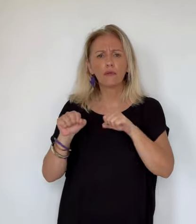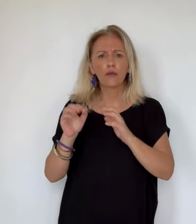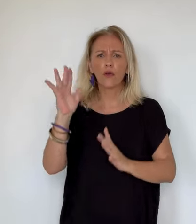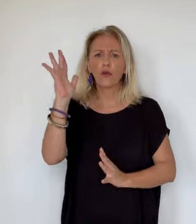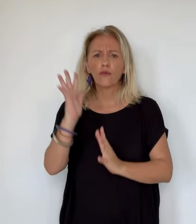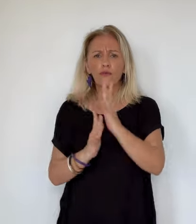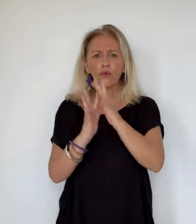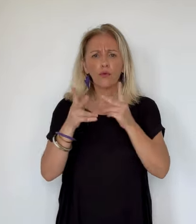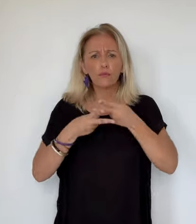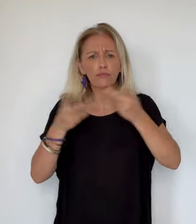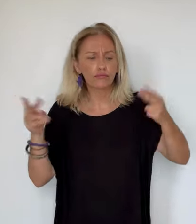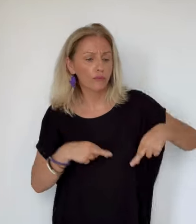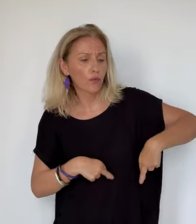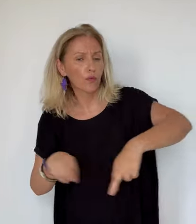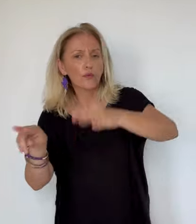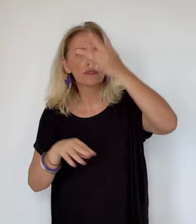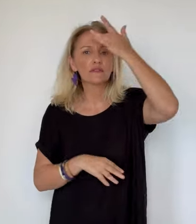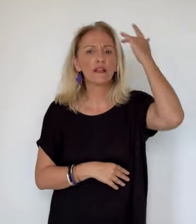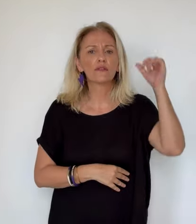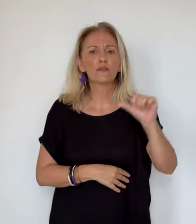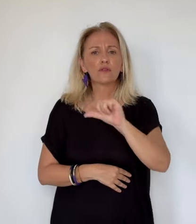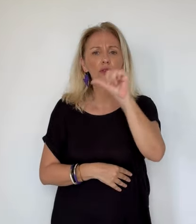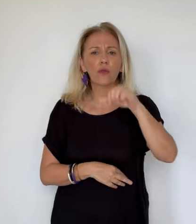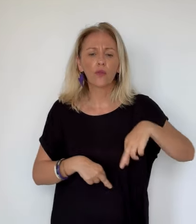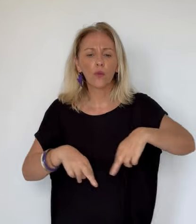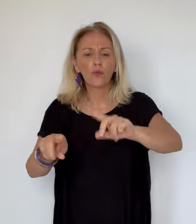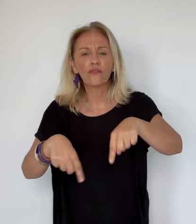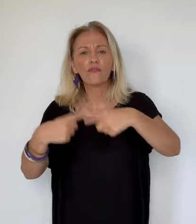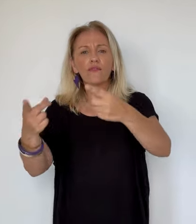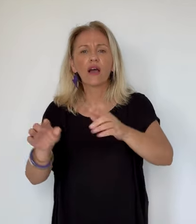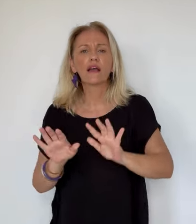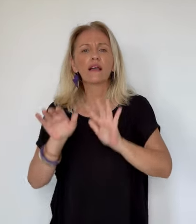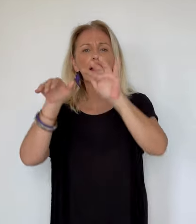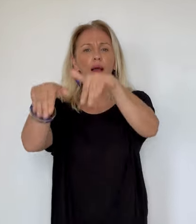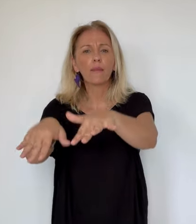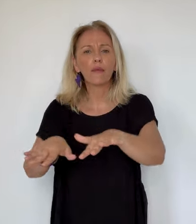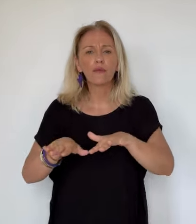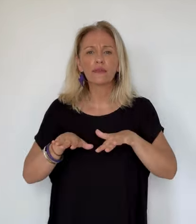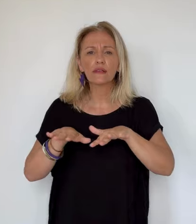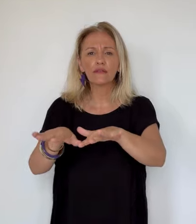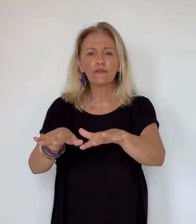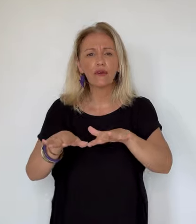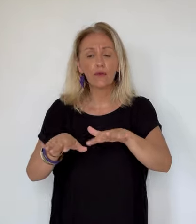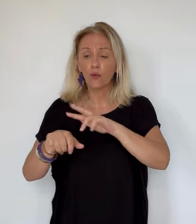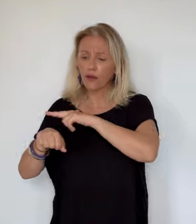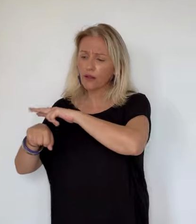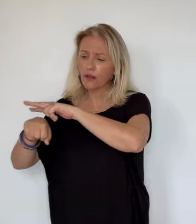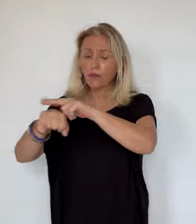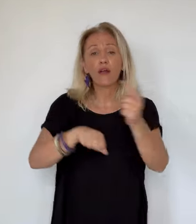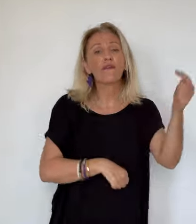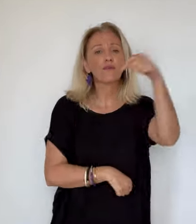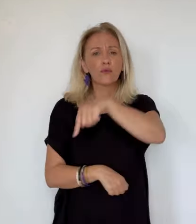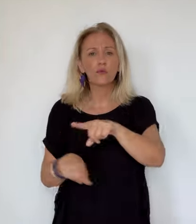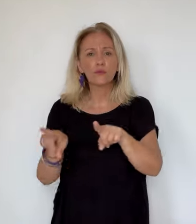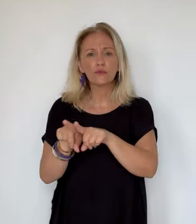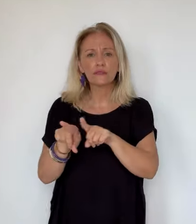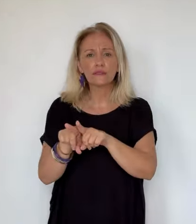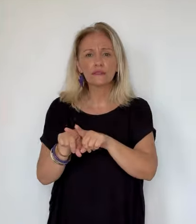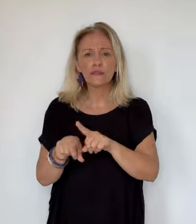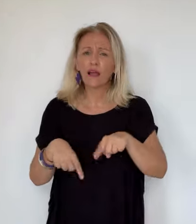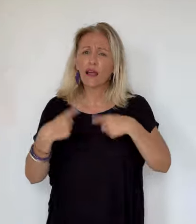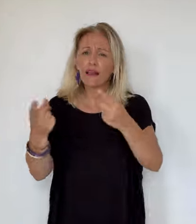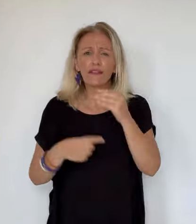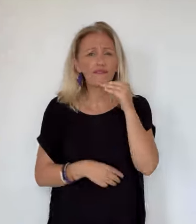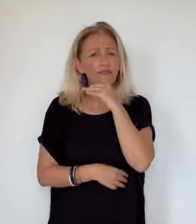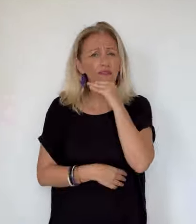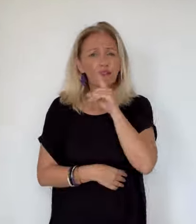de se déclarer sur la route de Saint-Antoine, celle qui relie la ville à Capodifène. Un hélicoptère intervient également. Il faut aller